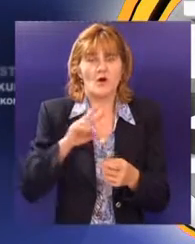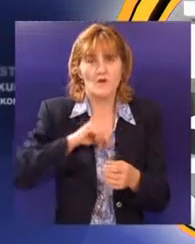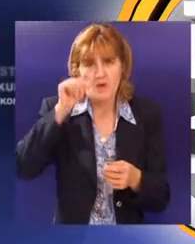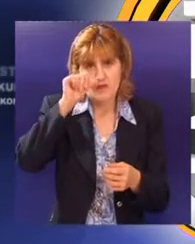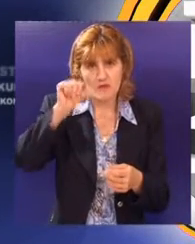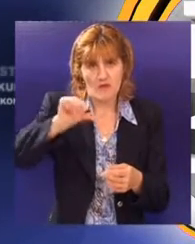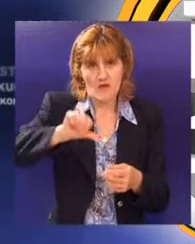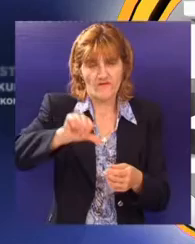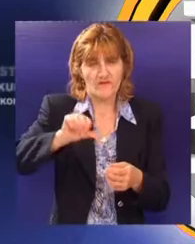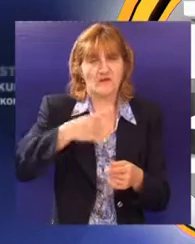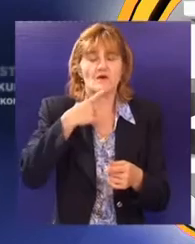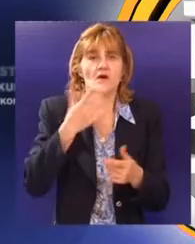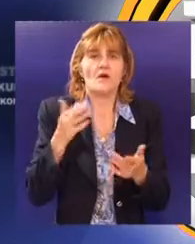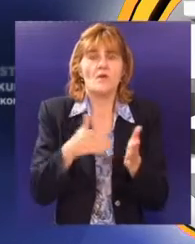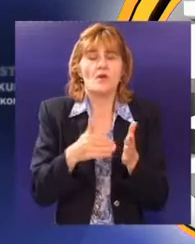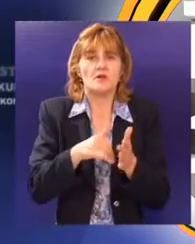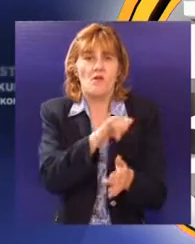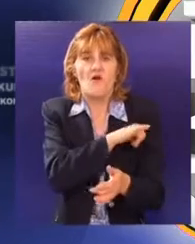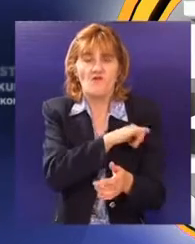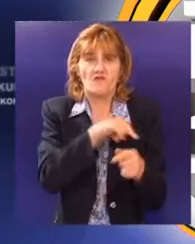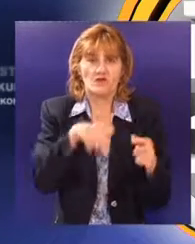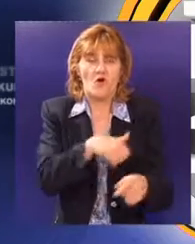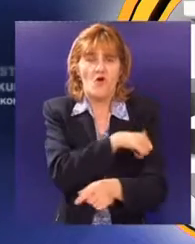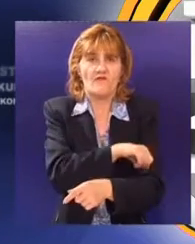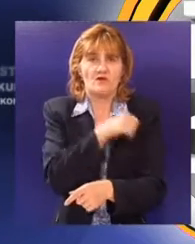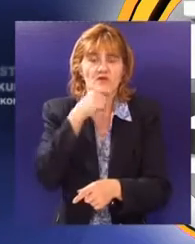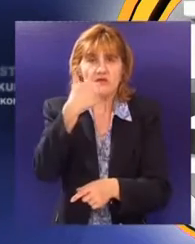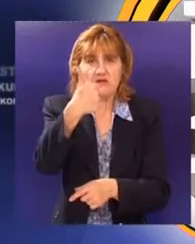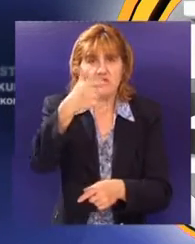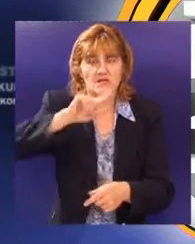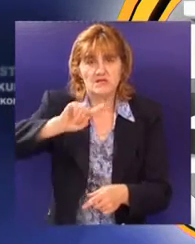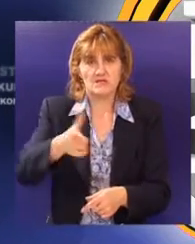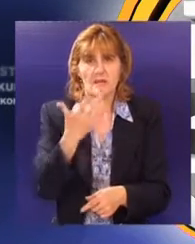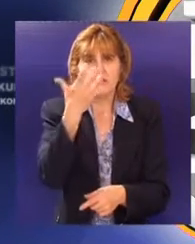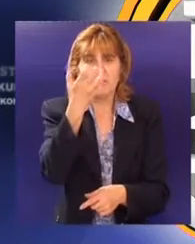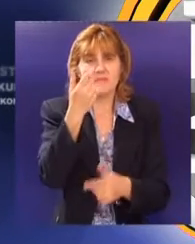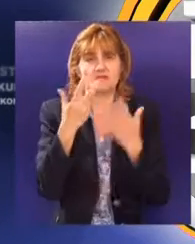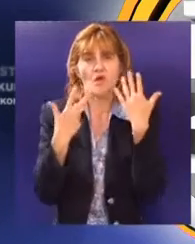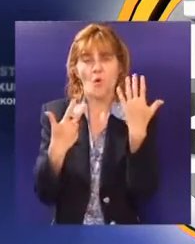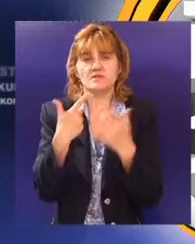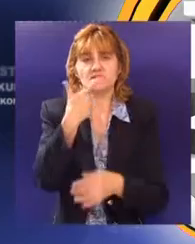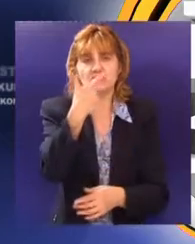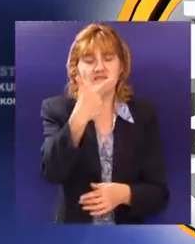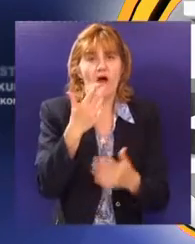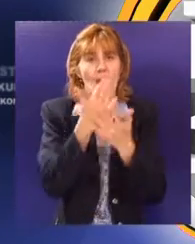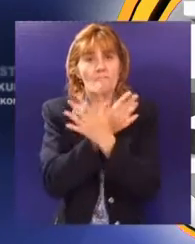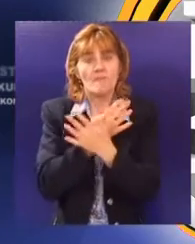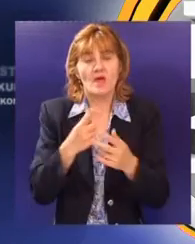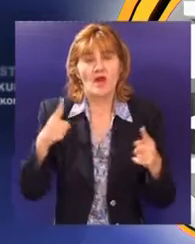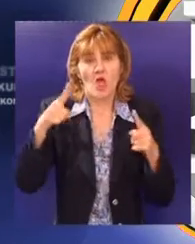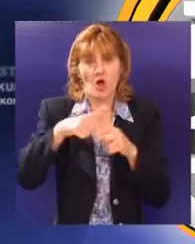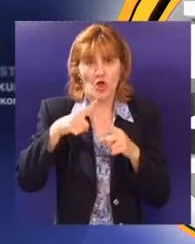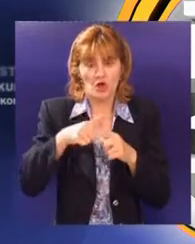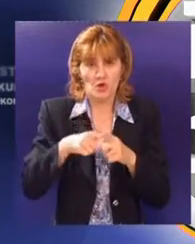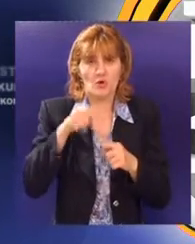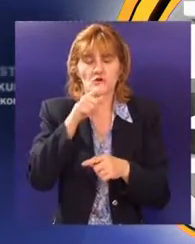nafte i uvoznih naftinih derivata za potrebe Vojvodine u ovoj godini iznosi 1,582 miliona tona što je za oko 10